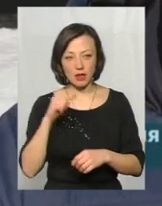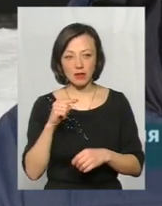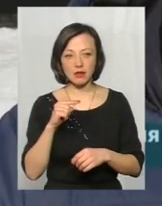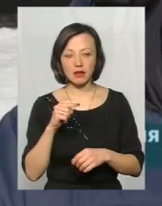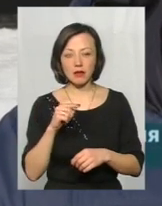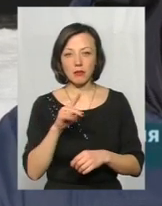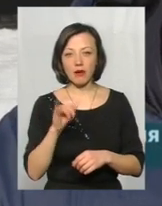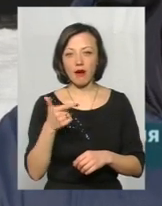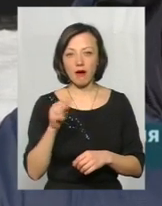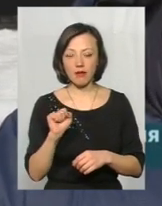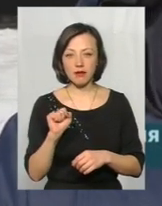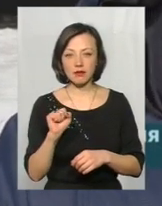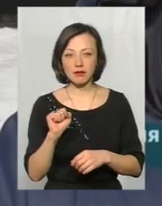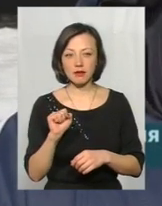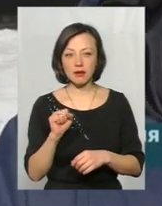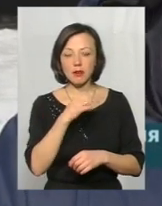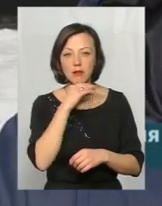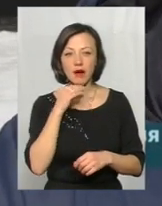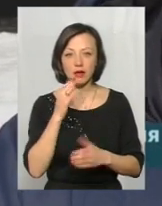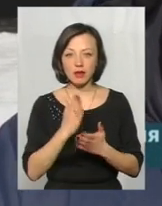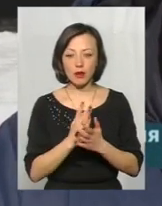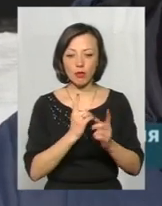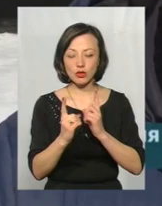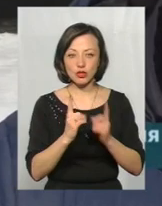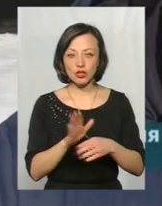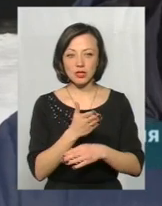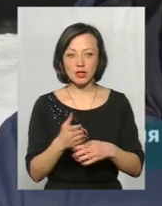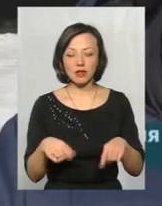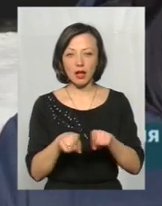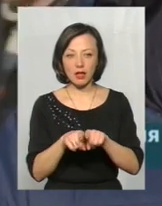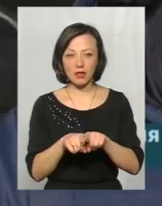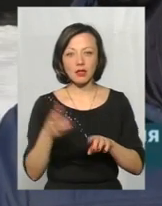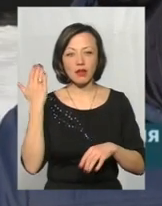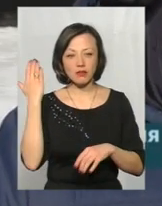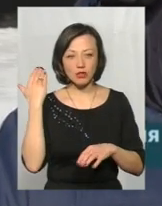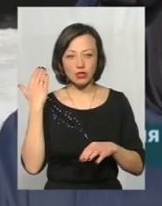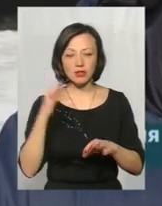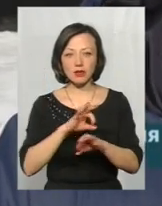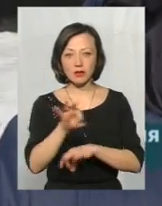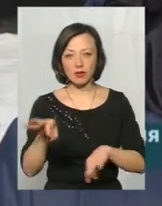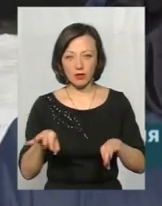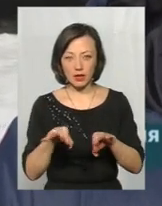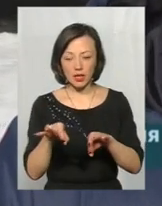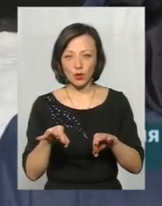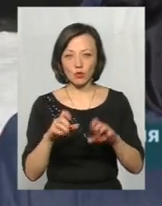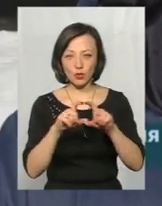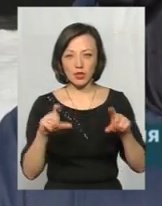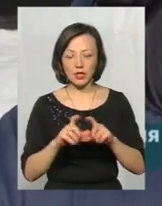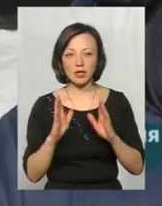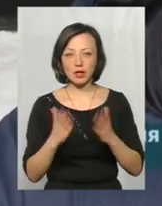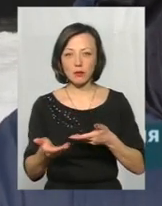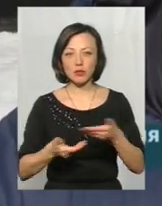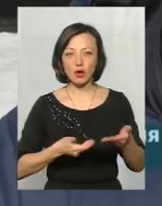сама Прага, там набагато є дешо проїжні частини, ну, в більшості такі найдавніші артефакти, то там є тільки